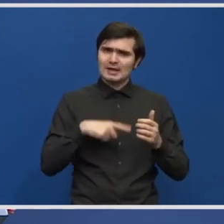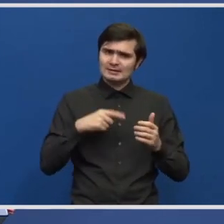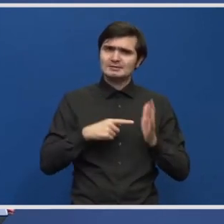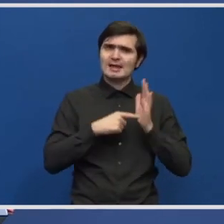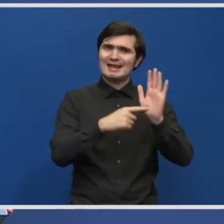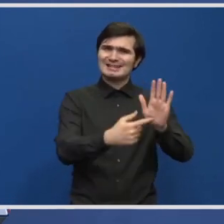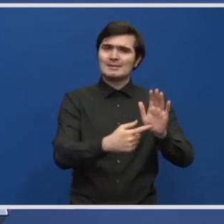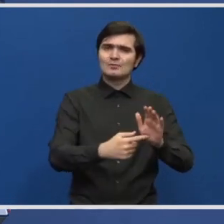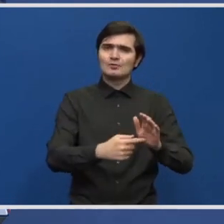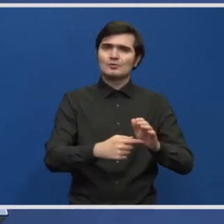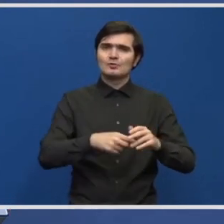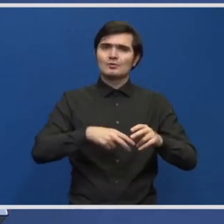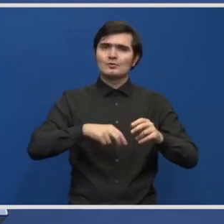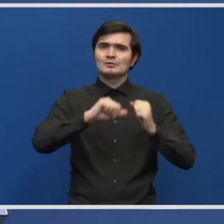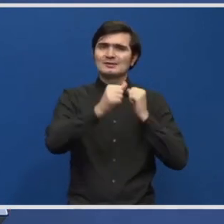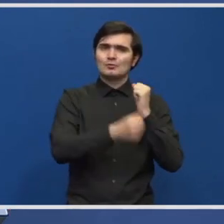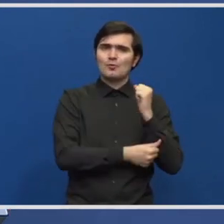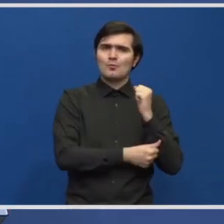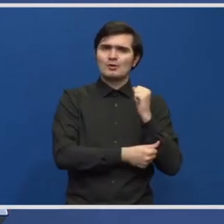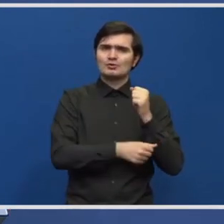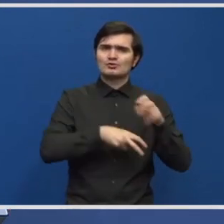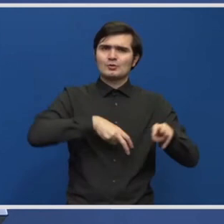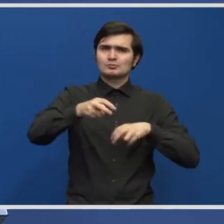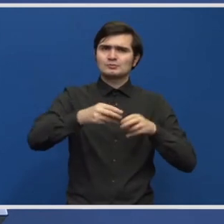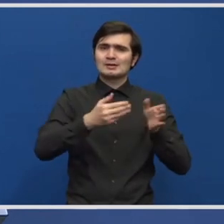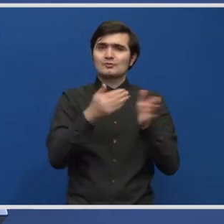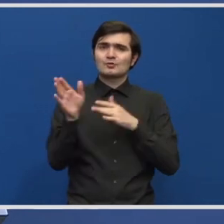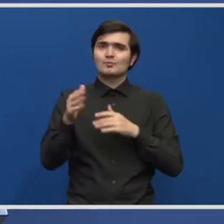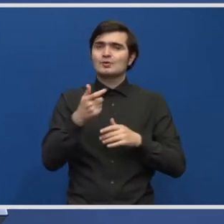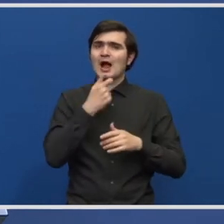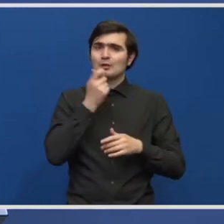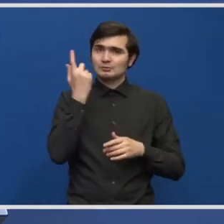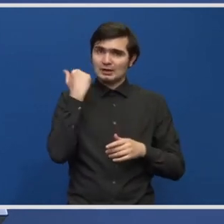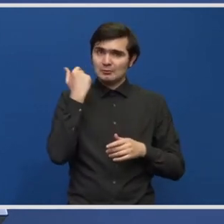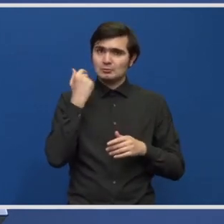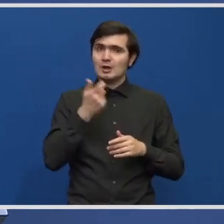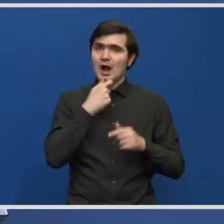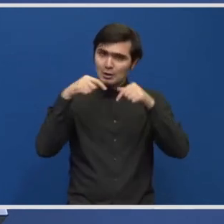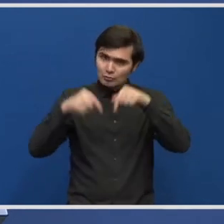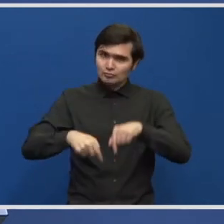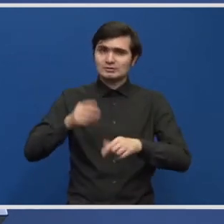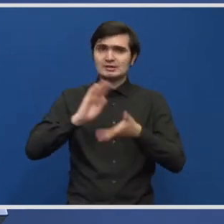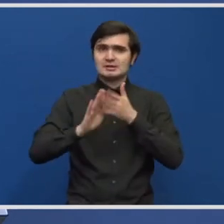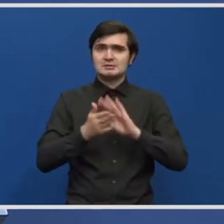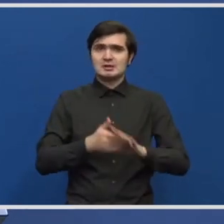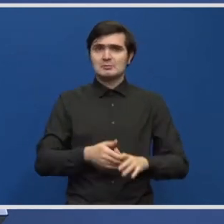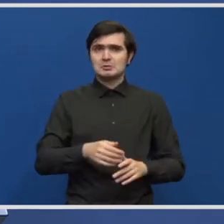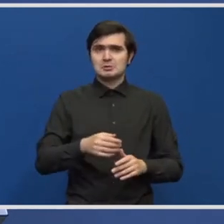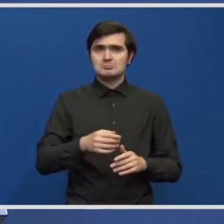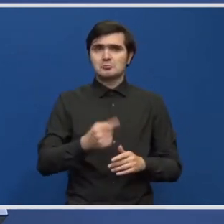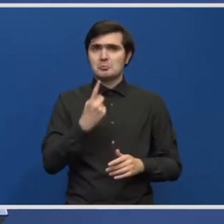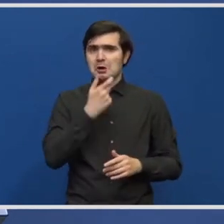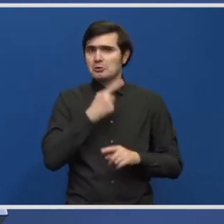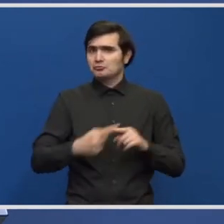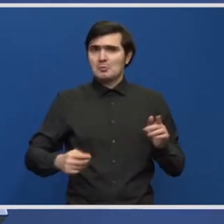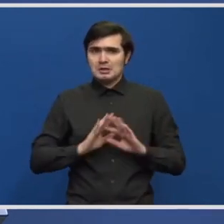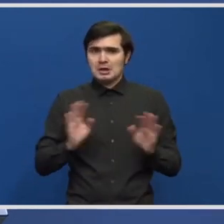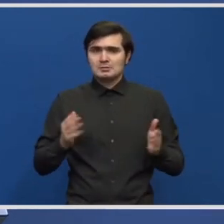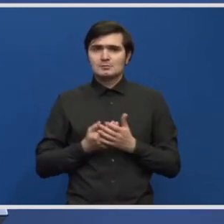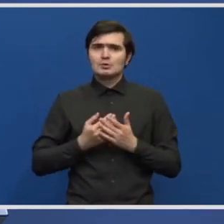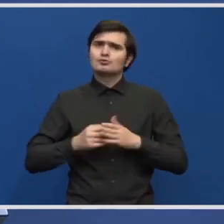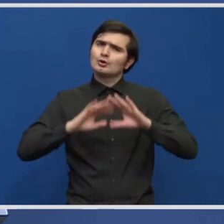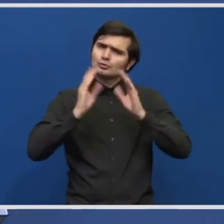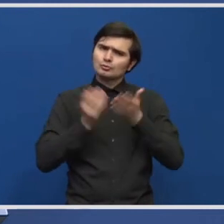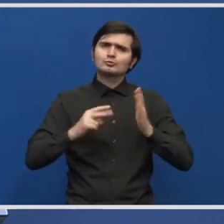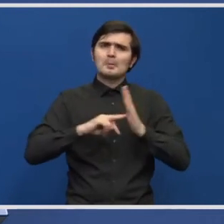lângă Târgu Mureș început în iulie anul trecut care va fi finalizat la sfârșitul acestui an. Deci nici măcar un an și jumătate tocmai pentru că totul a